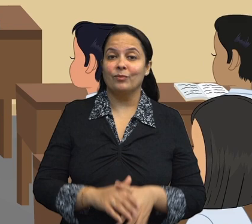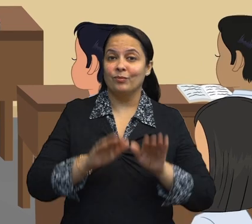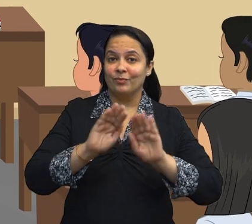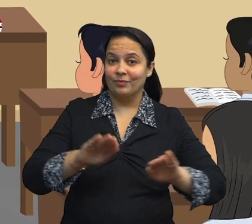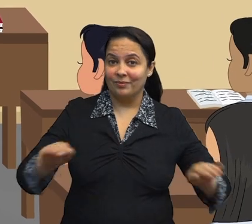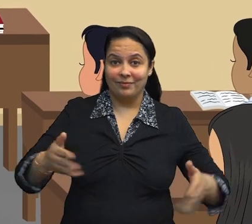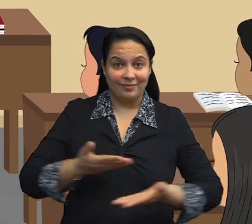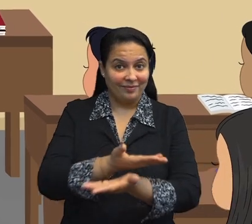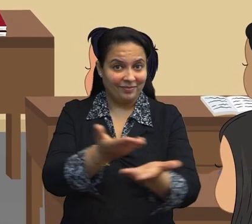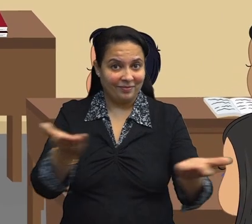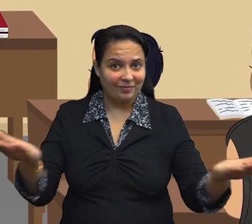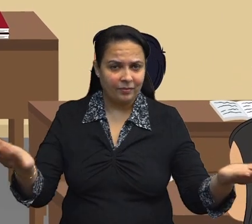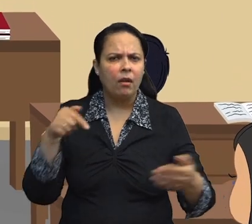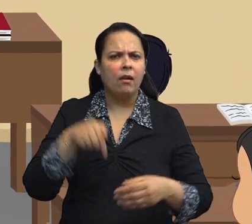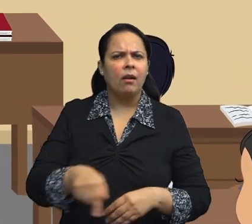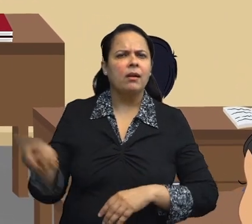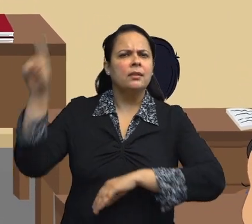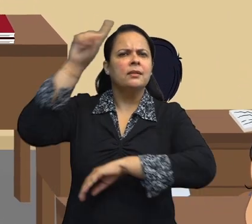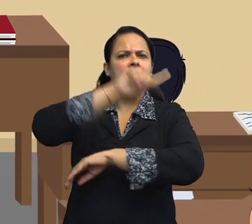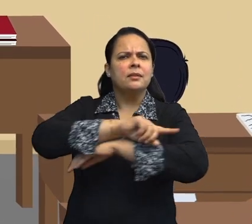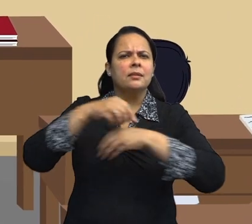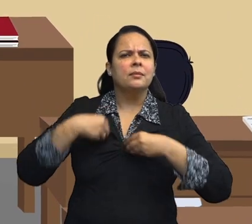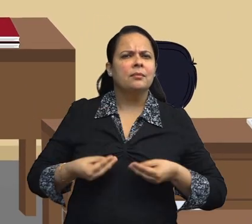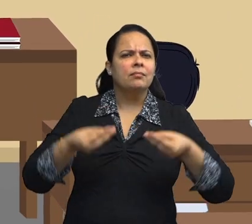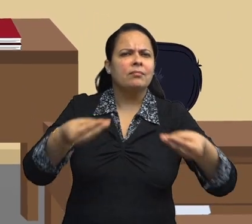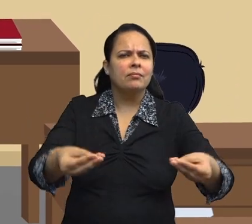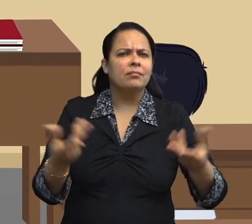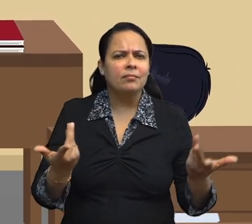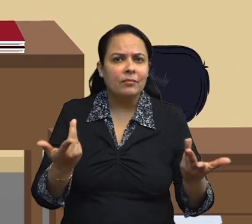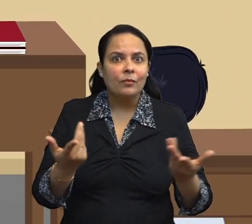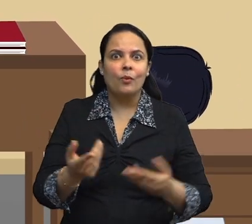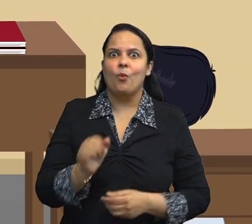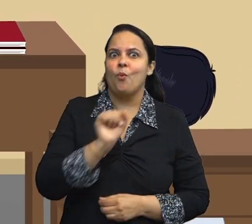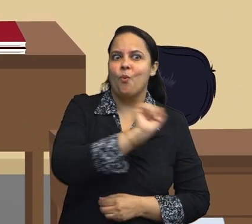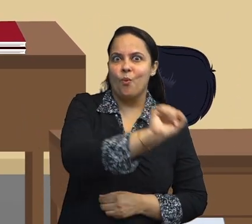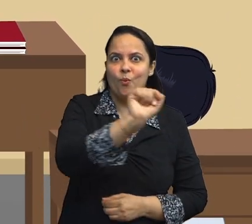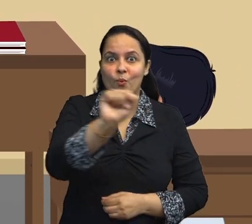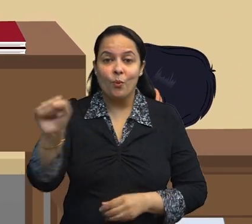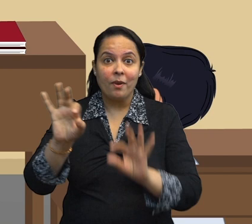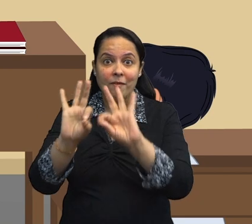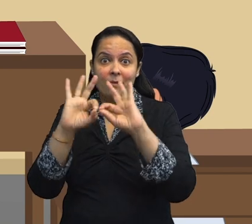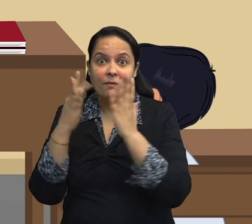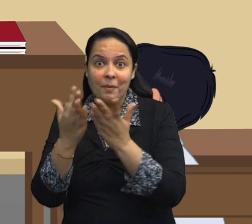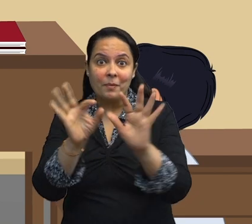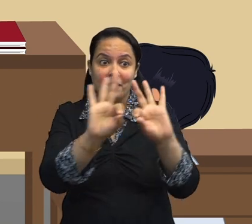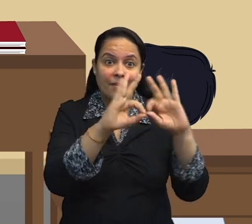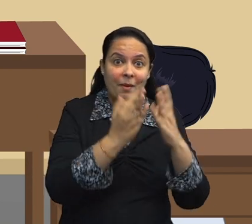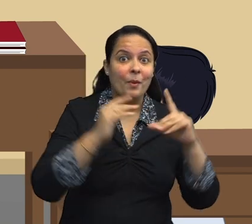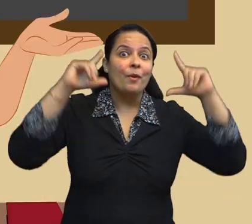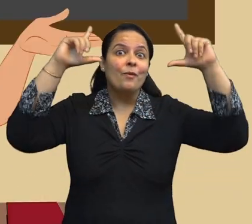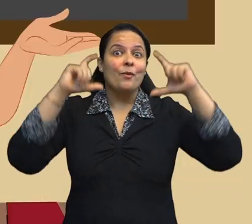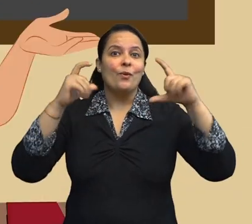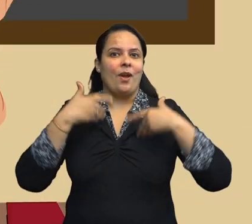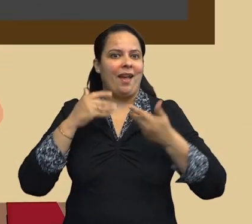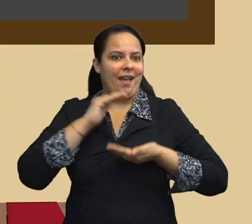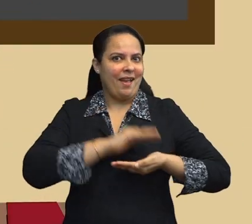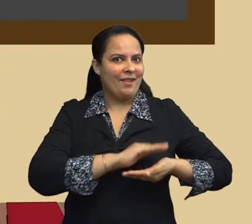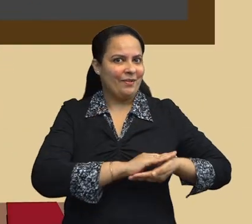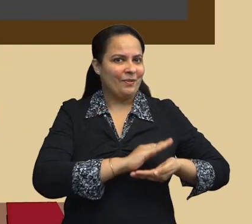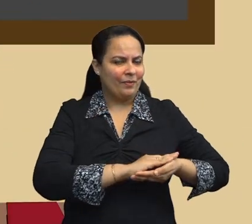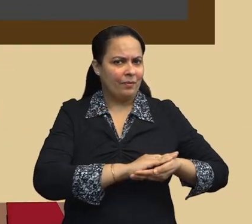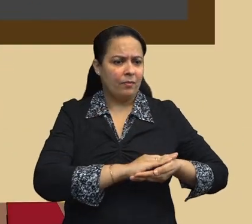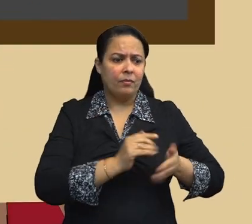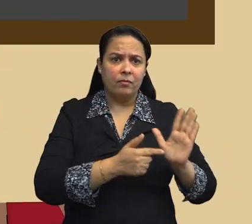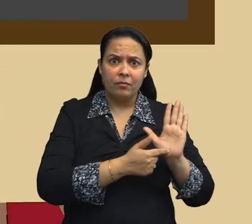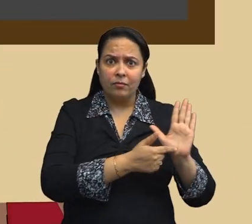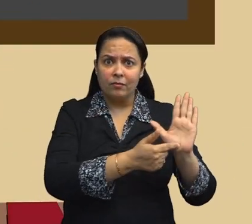पच्चों, आज मेरे पास आप सभी बच्चों की फैमिली फोटो है, जानते हो कैसे? ये है